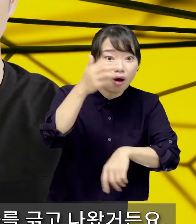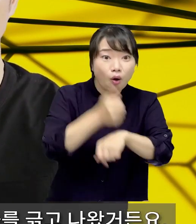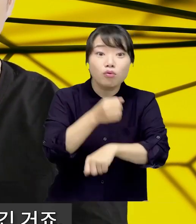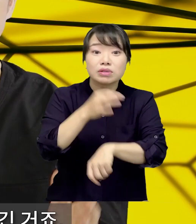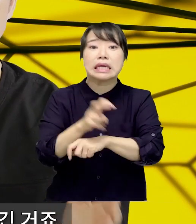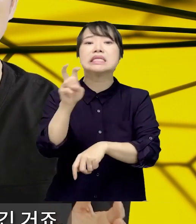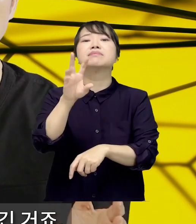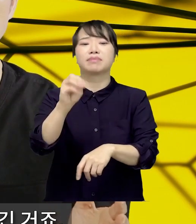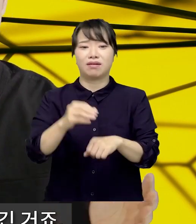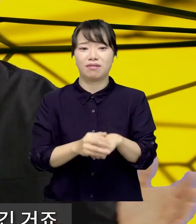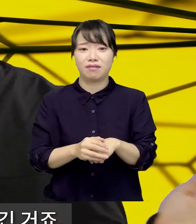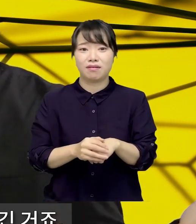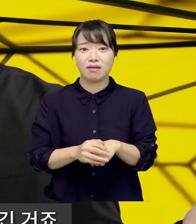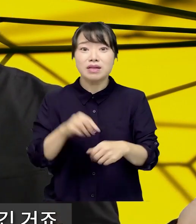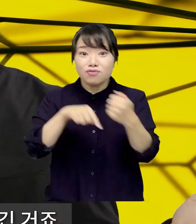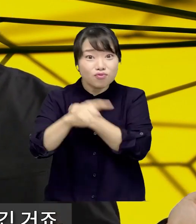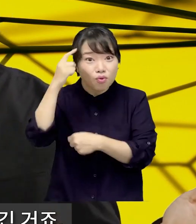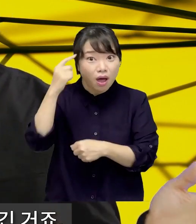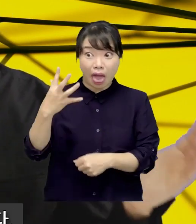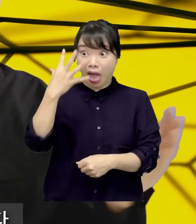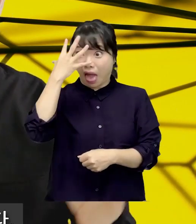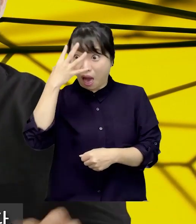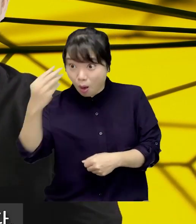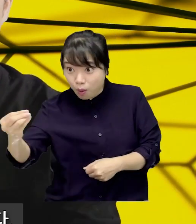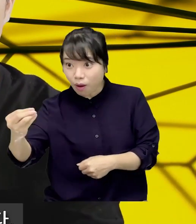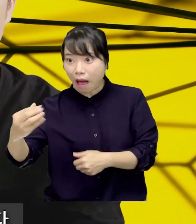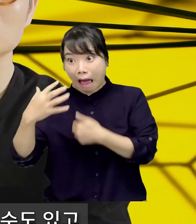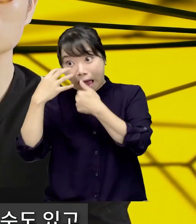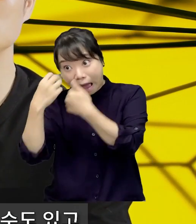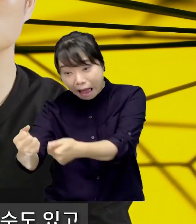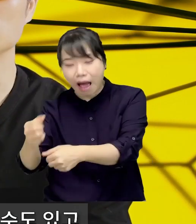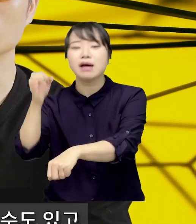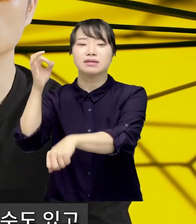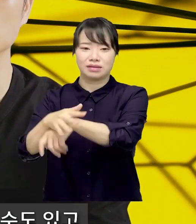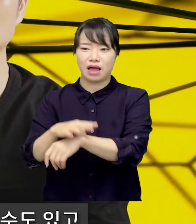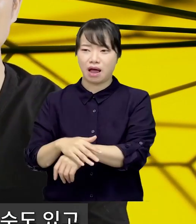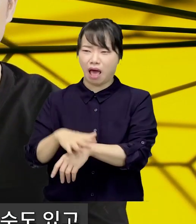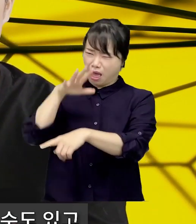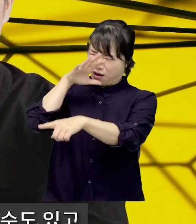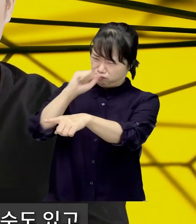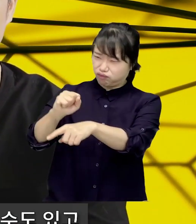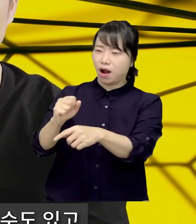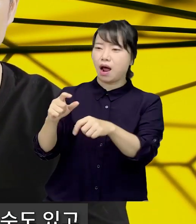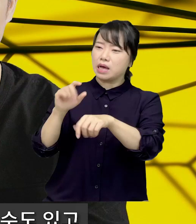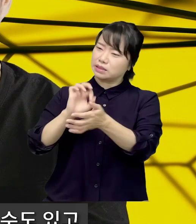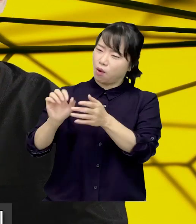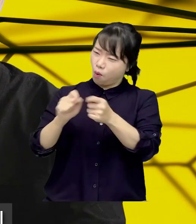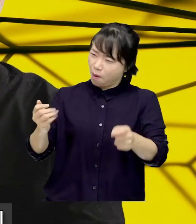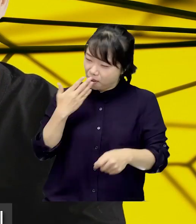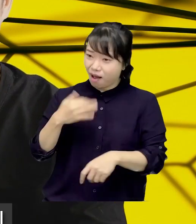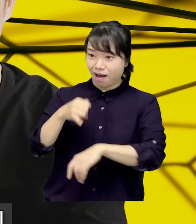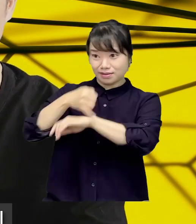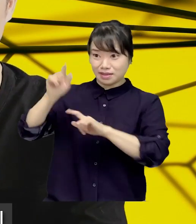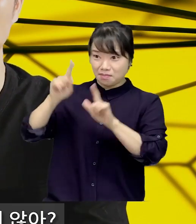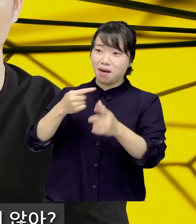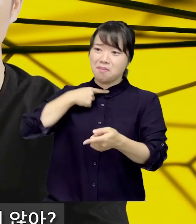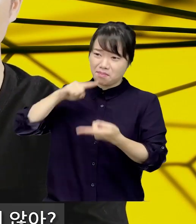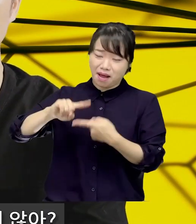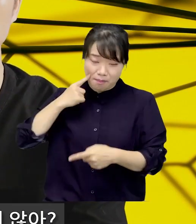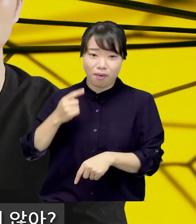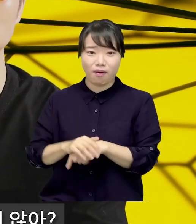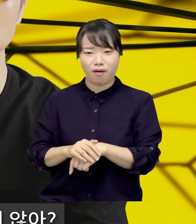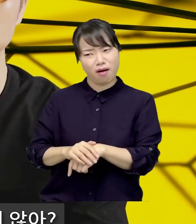나왔거든요. 보는 순간 그냥 마음을 뺏긴 거죠. 야 이거 사야 되겠다. 품질이 좋으니까 오래 신을 수도 있고 이거 디자인이 괜찮은데